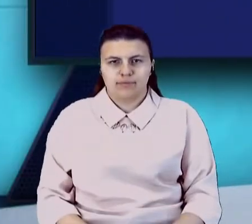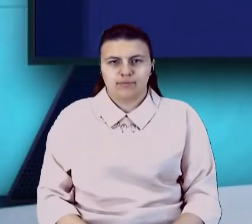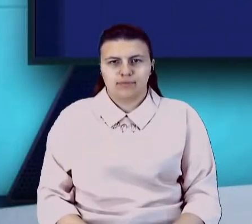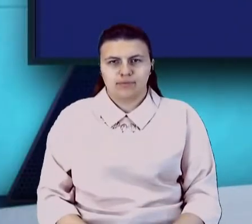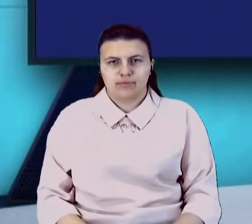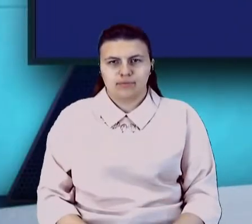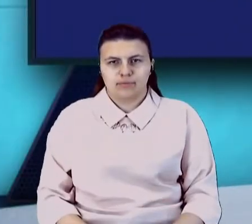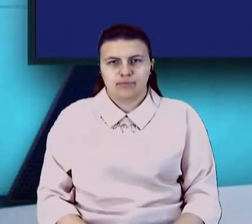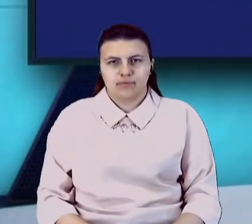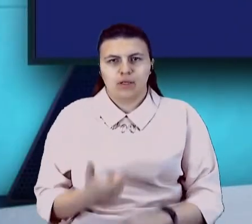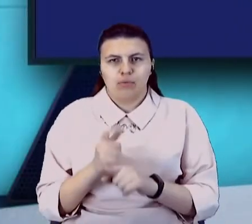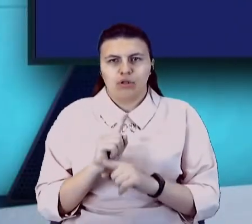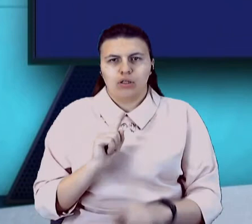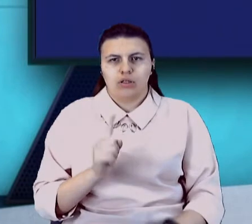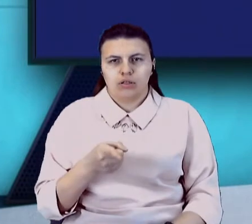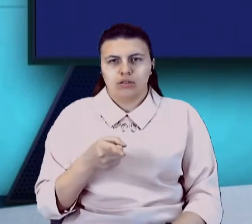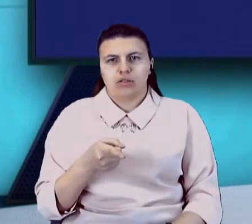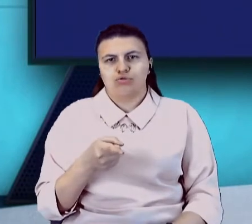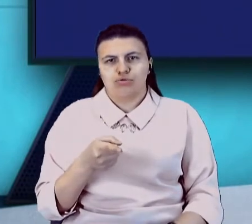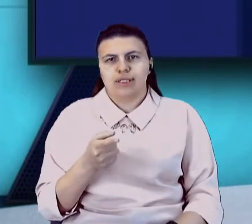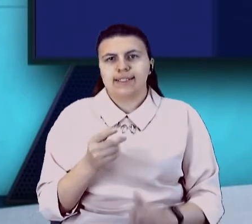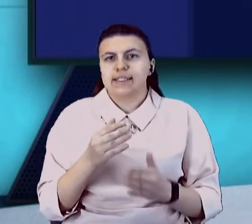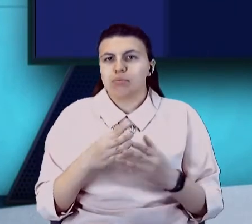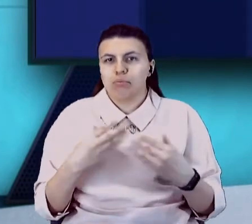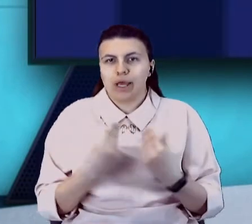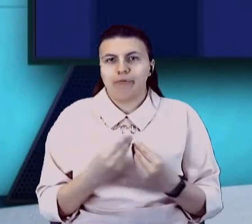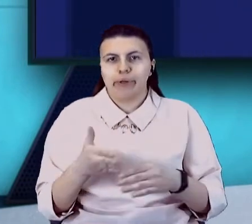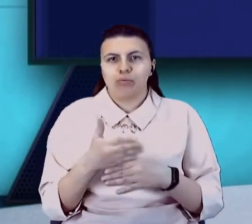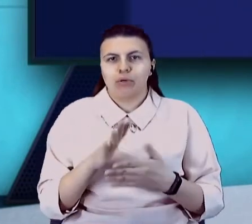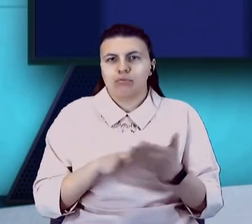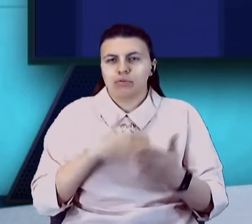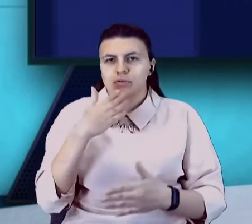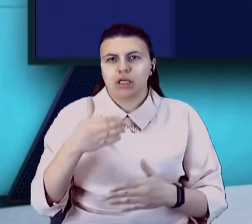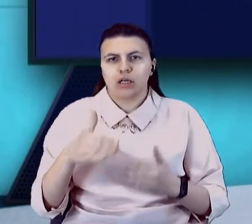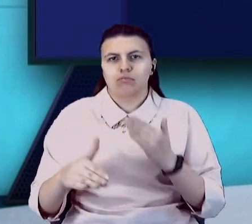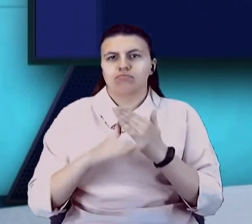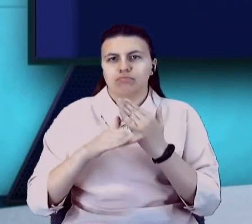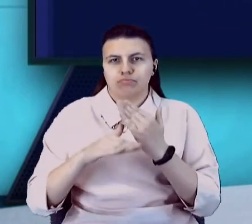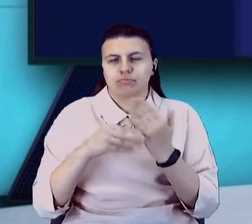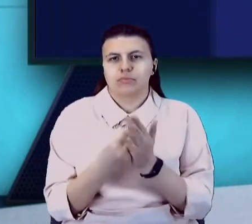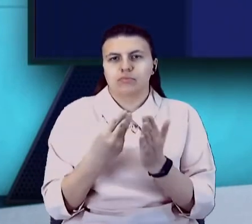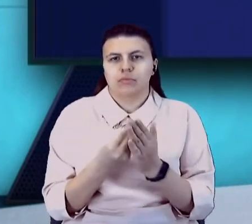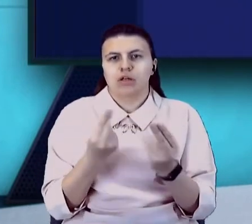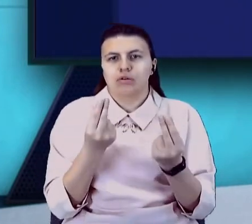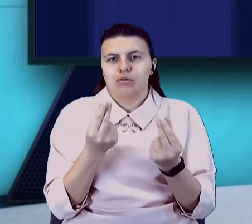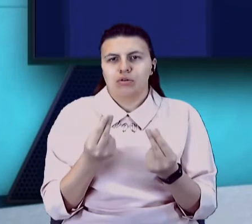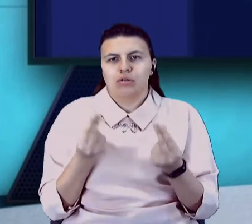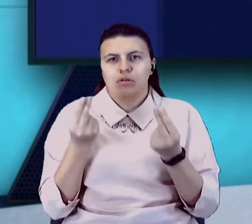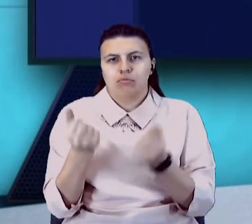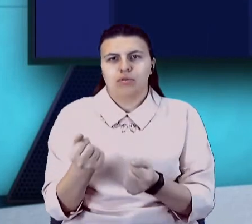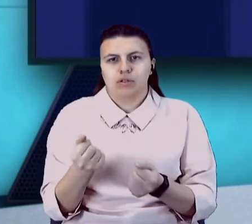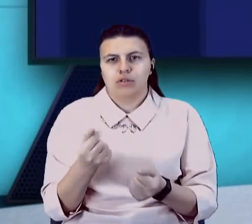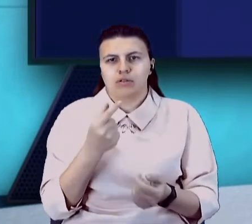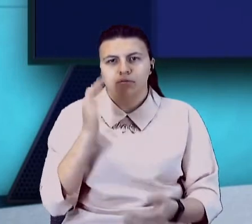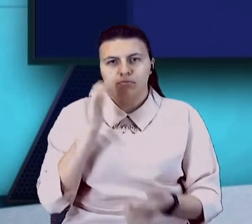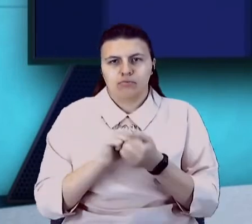Понад тисячу сімей у Маріуполі подали заяви на отримання матеріальної допомоги. Гроші на закупівлю твердого палива, це близько 3